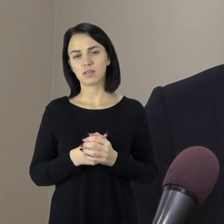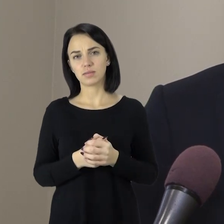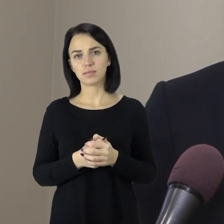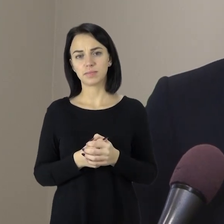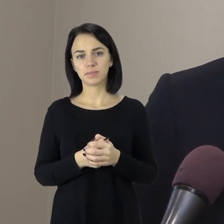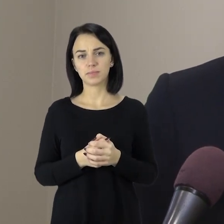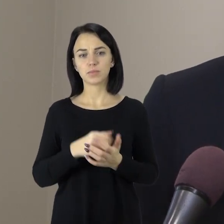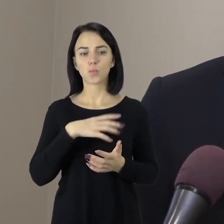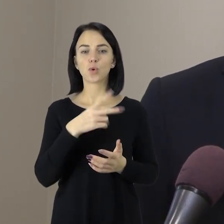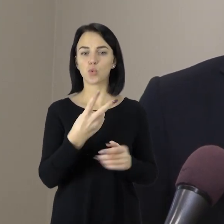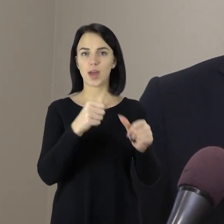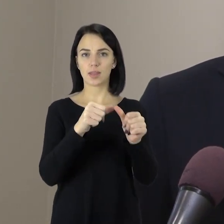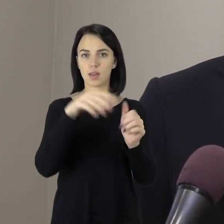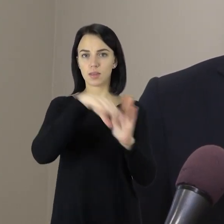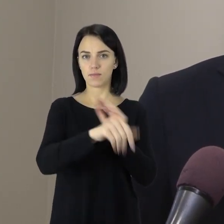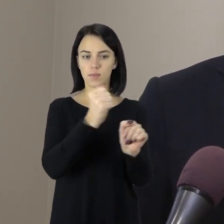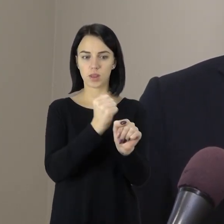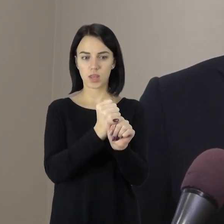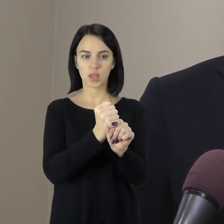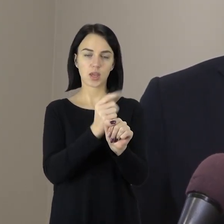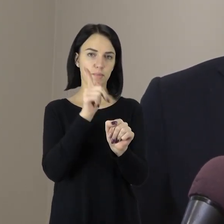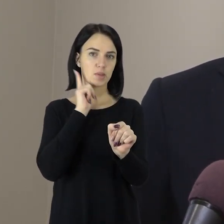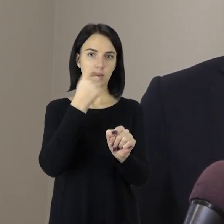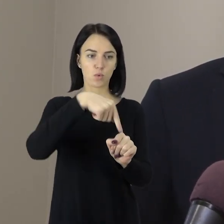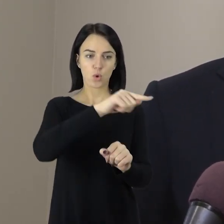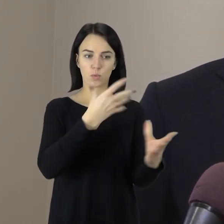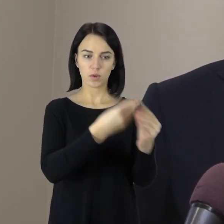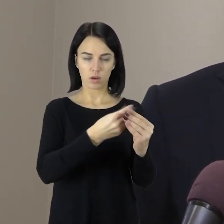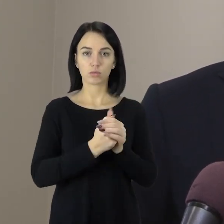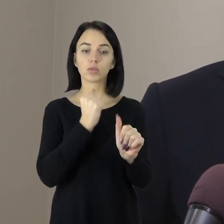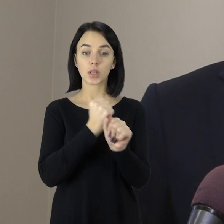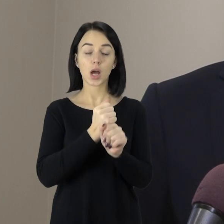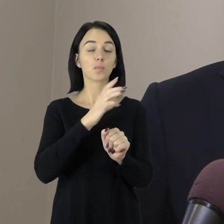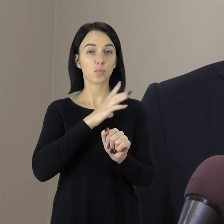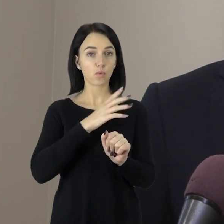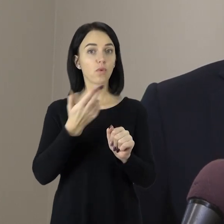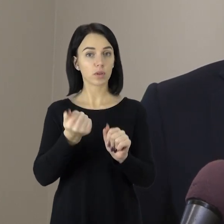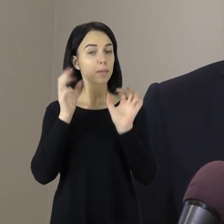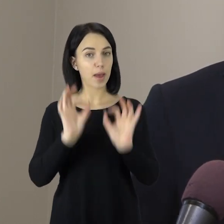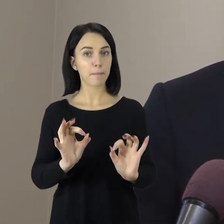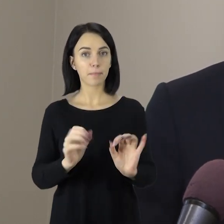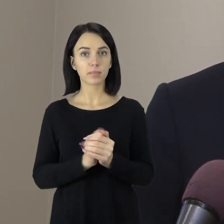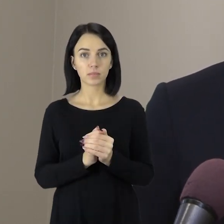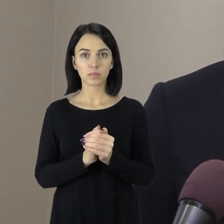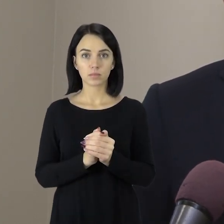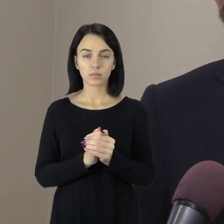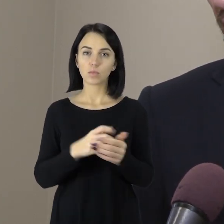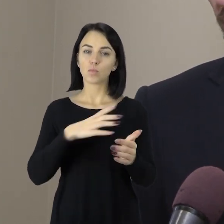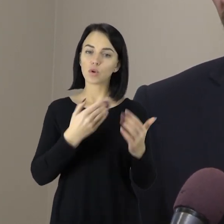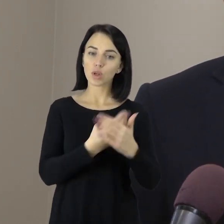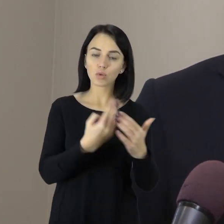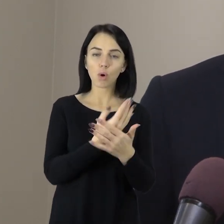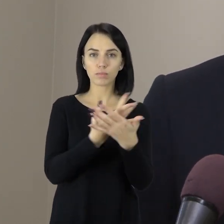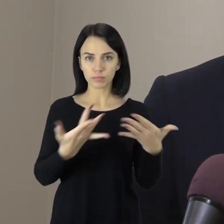buvo du etatai ten aišku darbus su jaunimu ir viskas ten kaip ir tam tikras darbas vyko. Tikrai negalima sakyti, buvo tam tikri